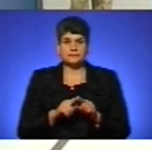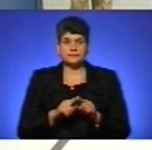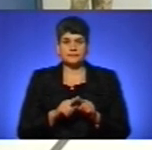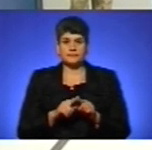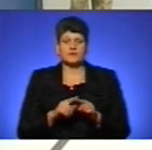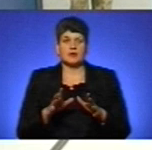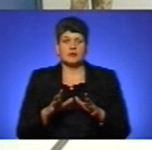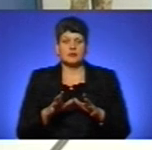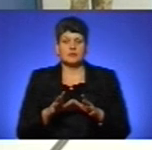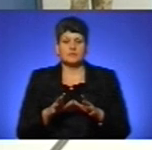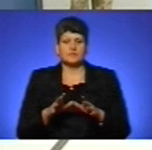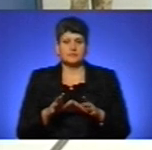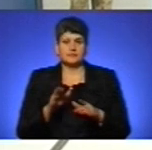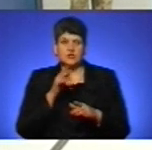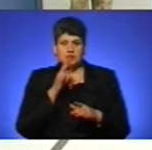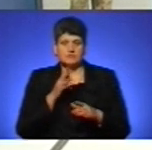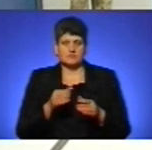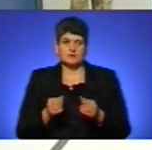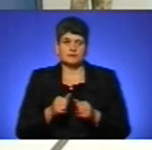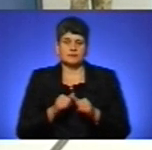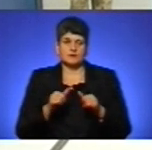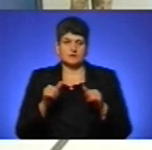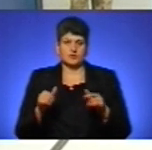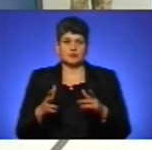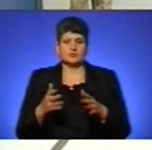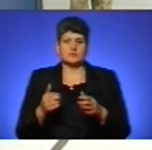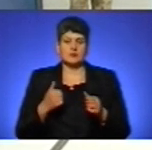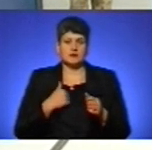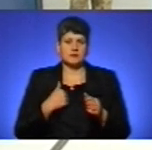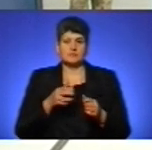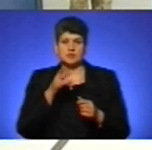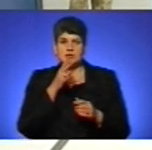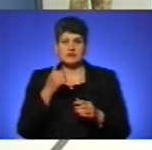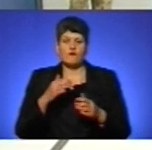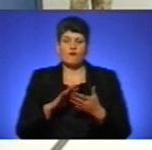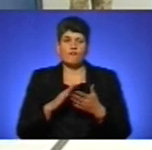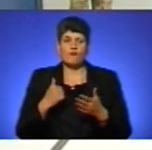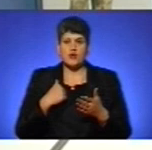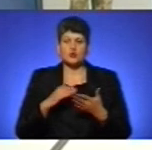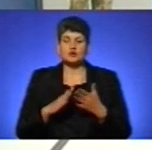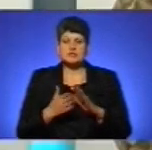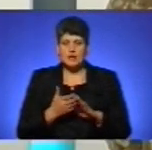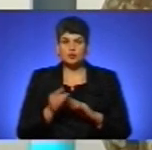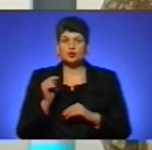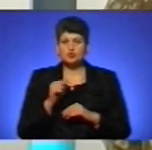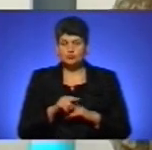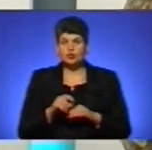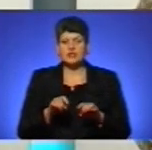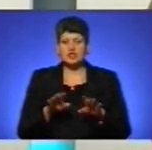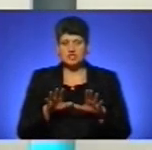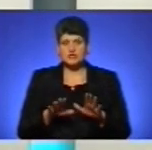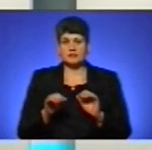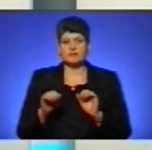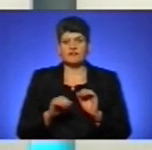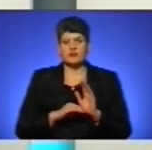сил України під час воєнного стану. Тому рішенням начальника ігрейального штабу і вищим керівництвом нашої